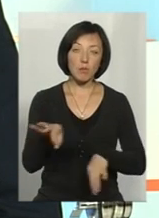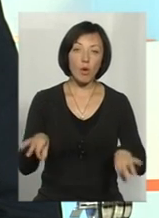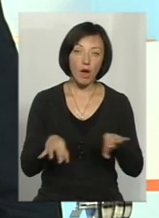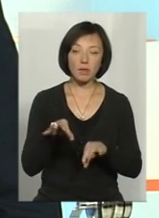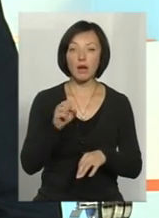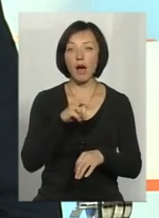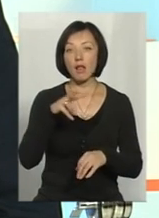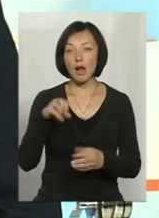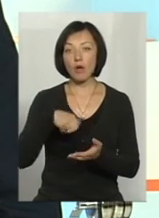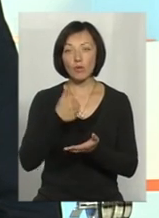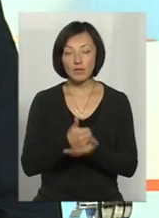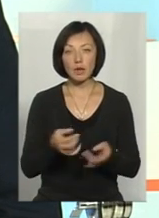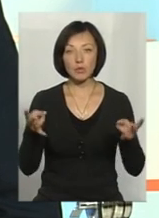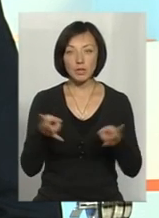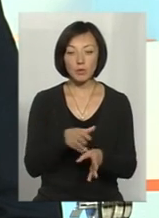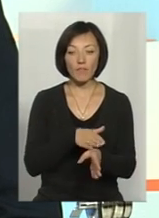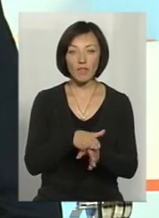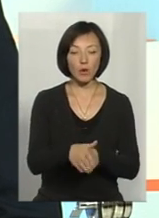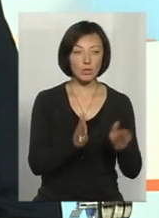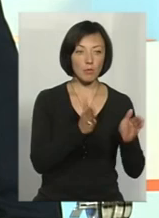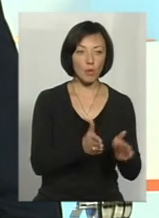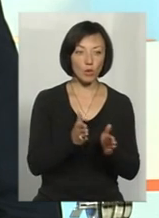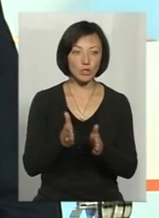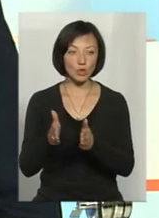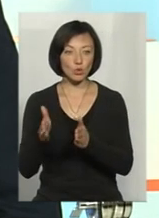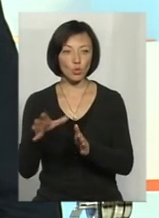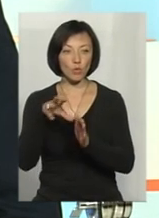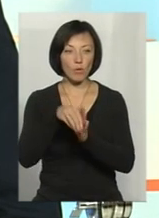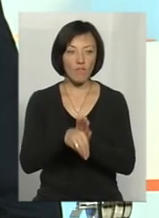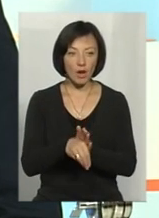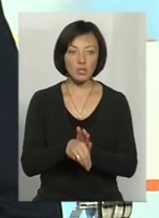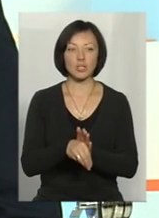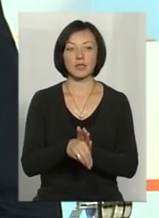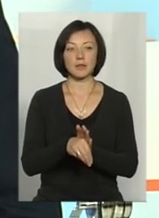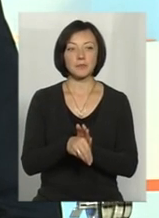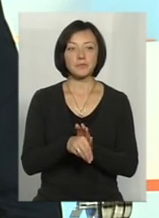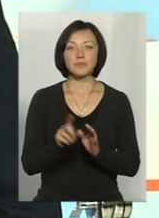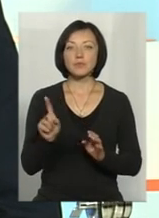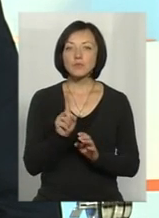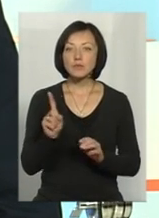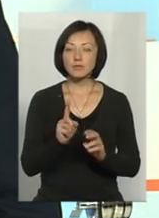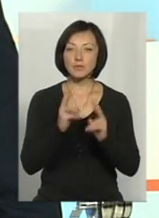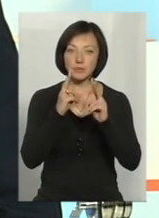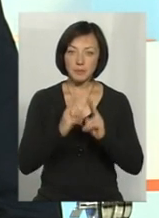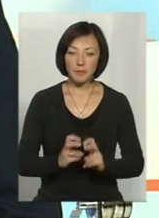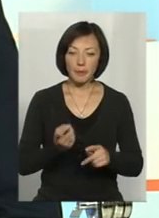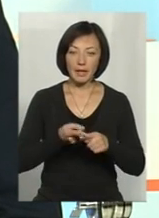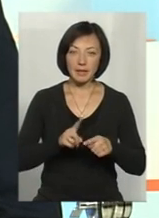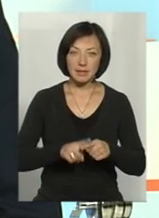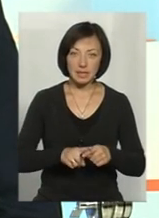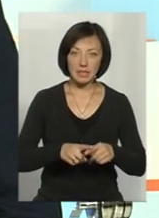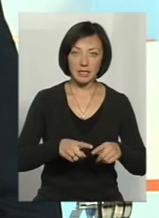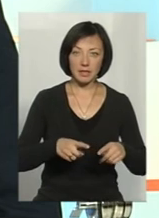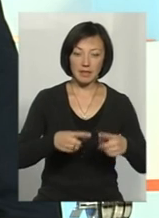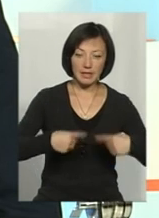що потрібно дотримуватись процедури впровадження. А для того, щоб дослідити ці ділянки, то